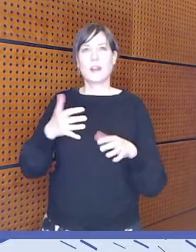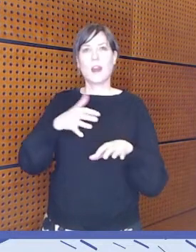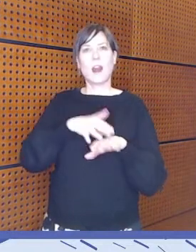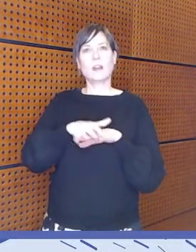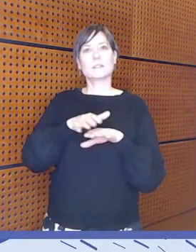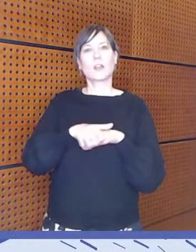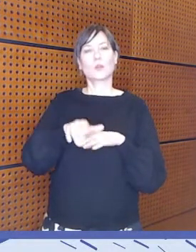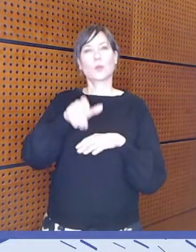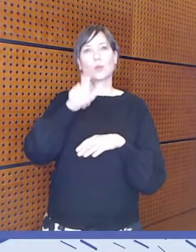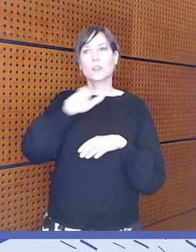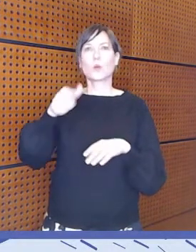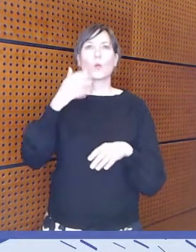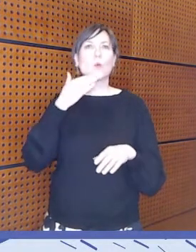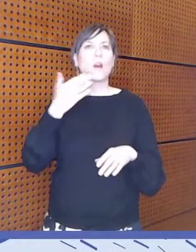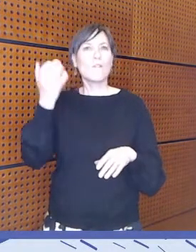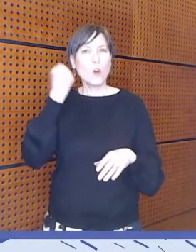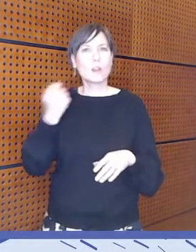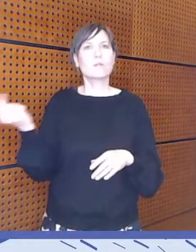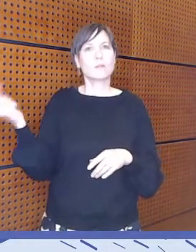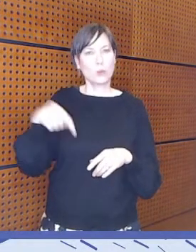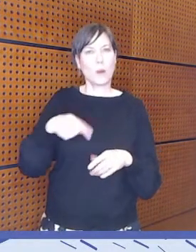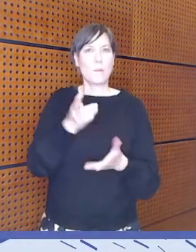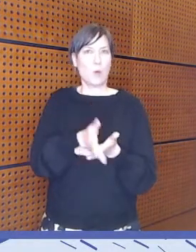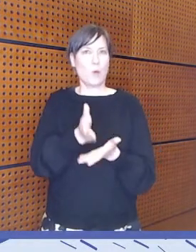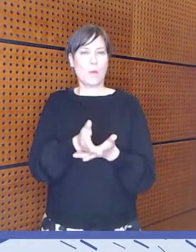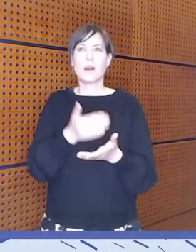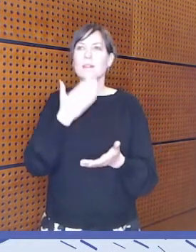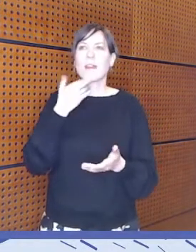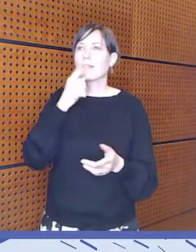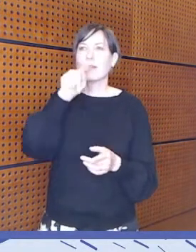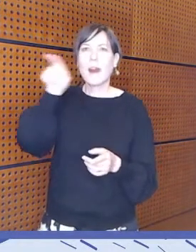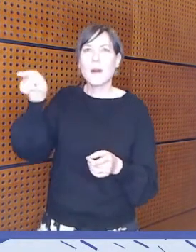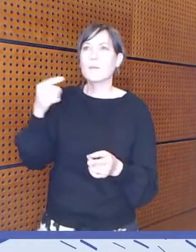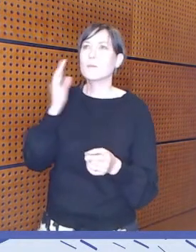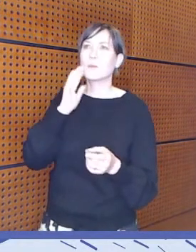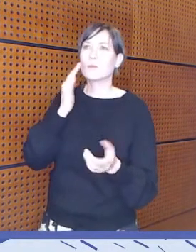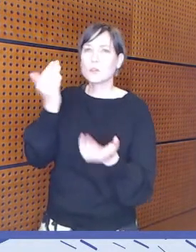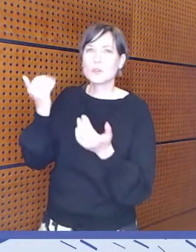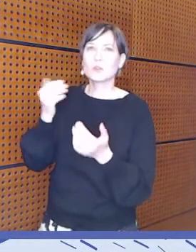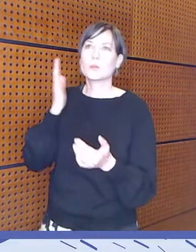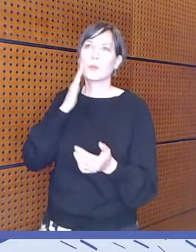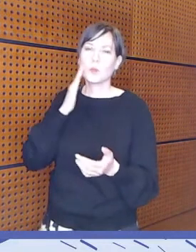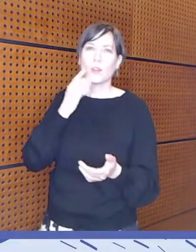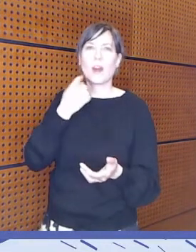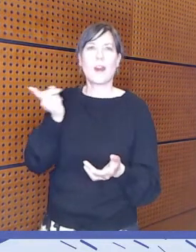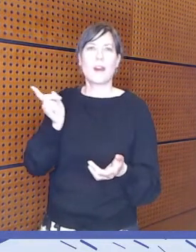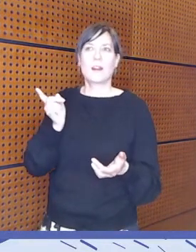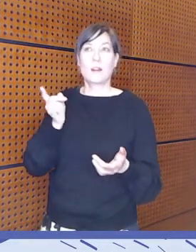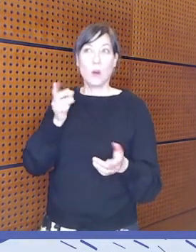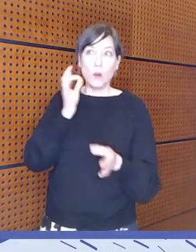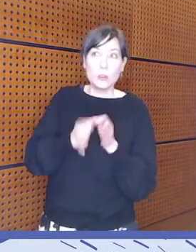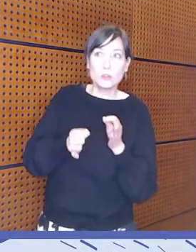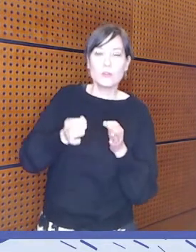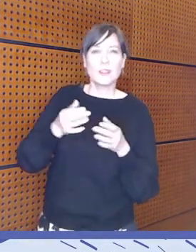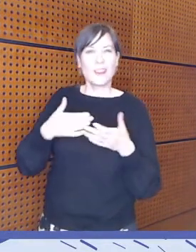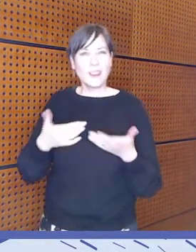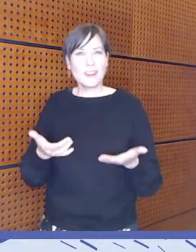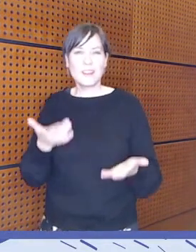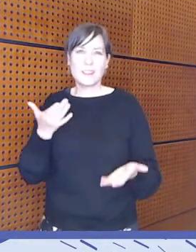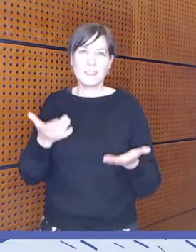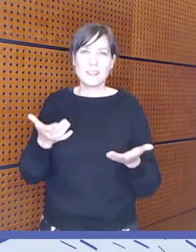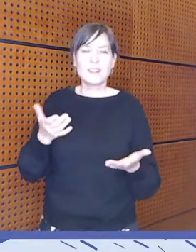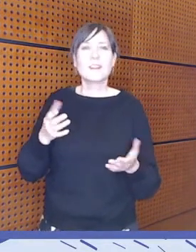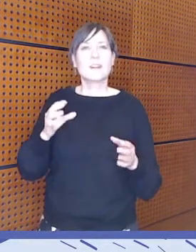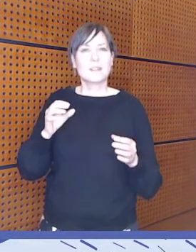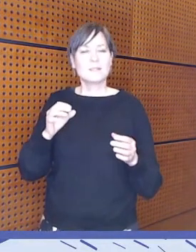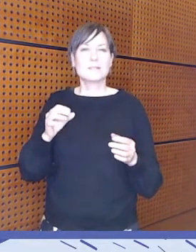kuka voi tulla puhumaan ja ketä me pyydetään ja onnistutaanko me aina siinä, että me tavallaan pystytään